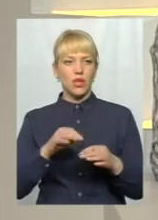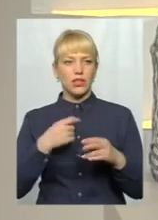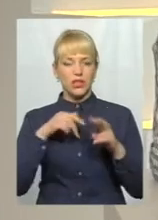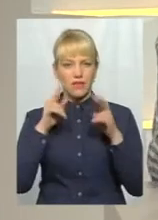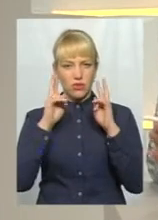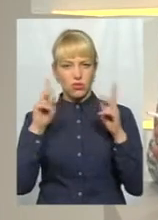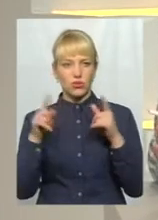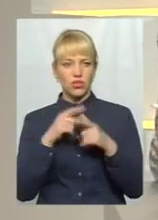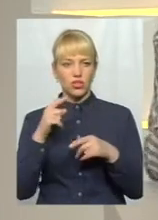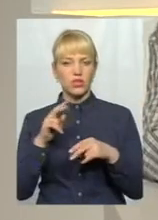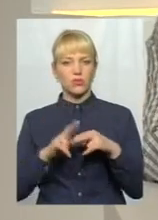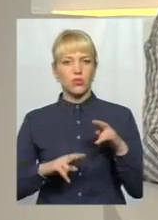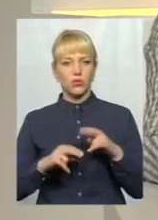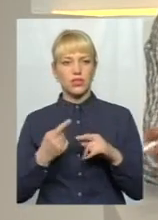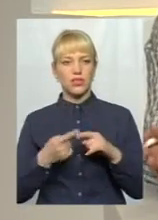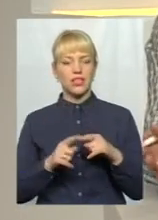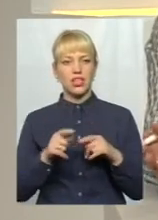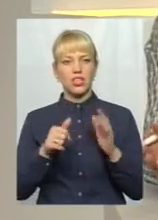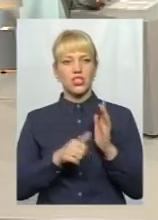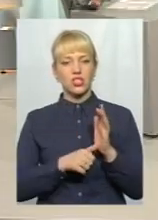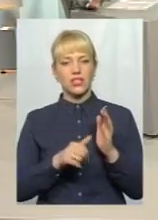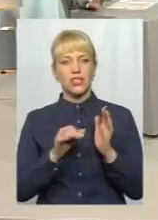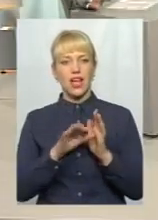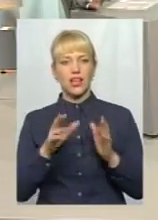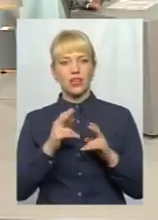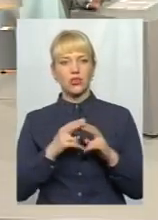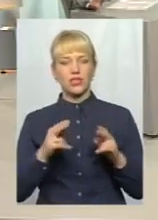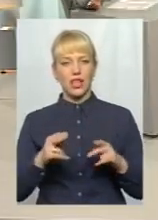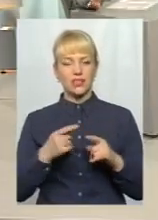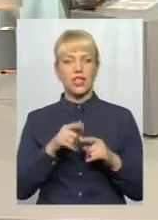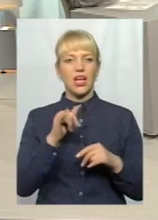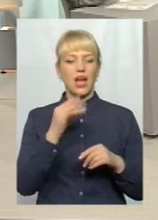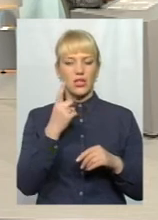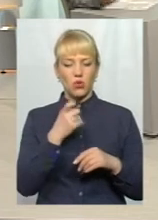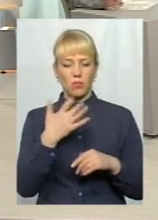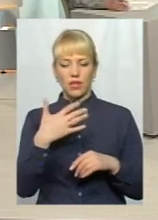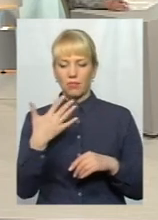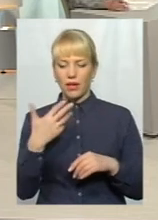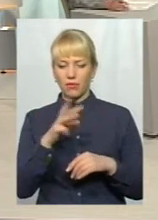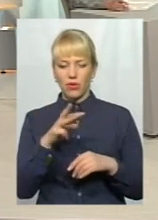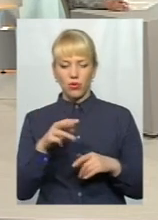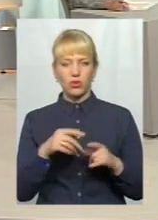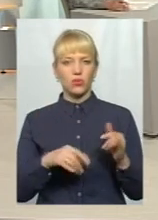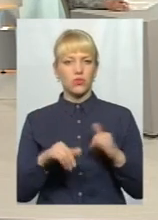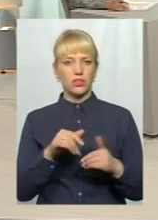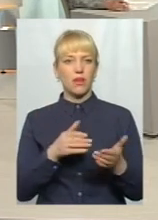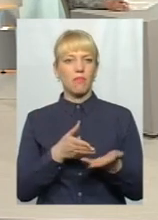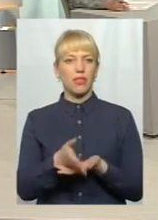гідроелектростанцій. А 155 мільйонів кудась піде комусь, хтось за певну роботу візьме.